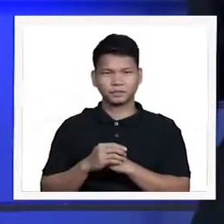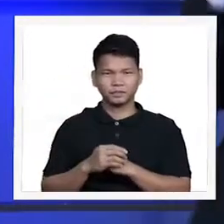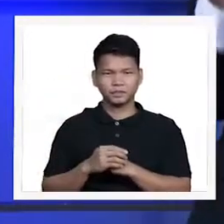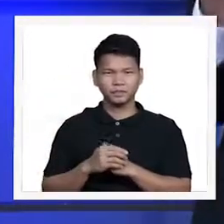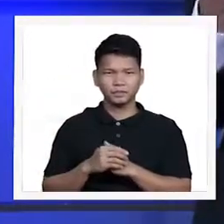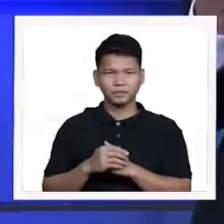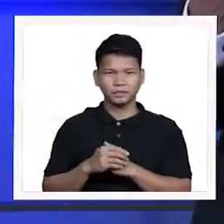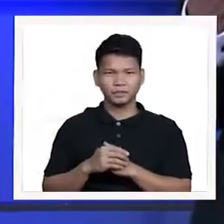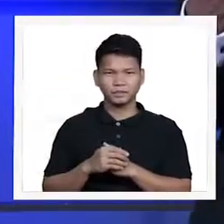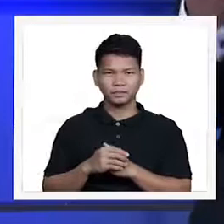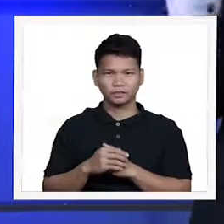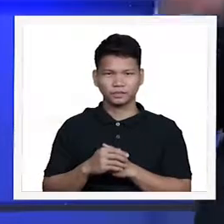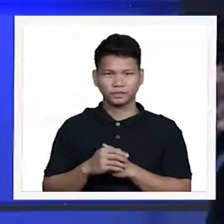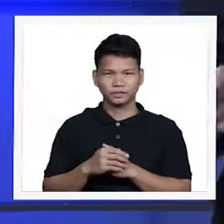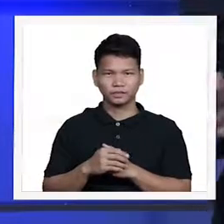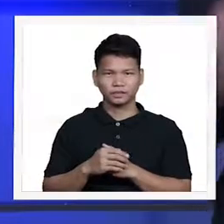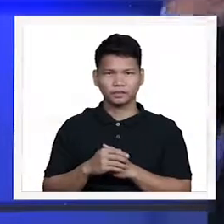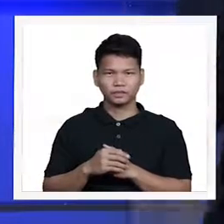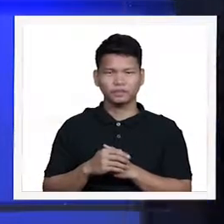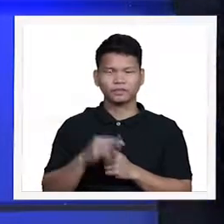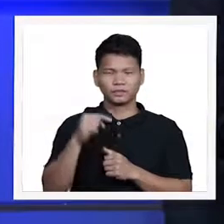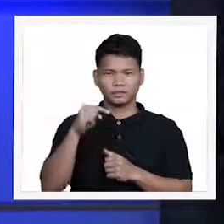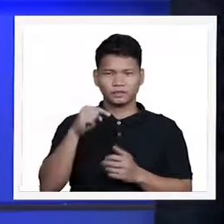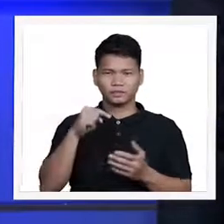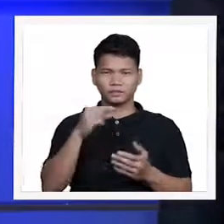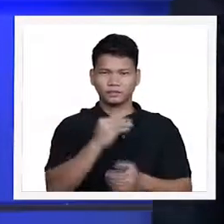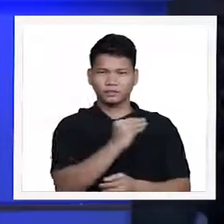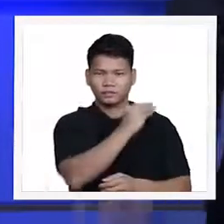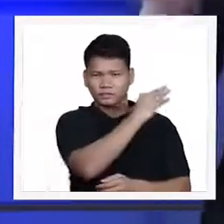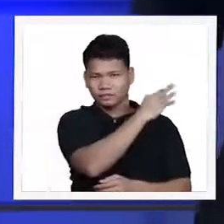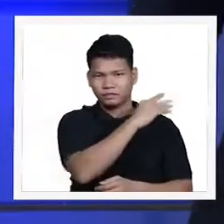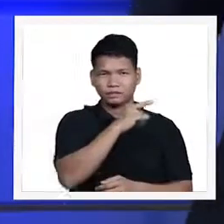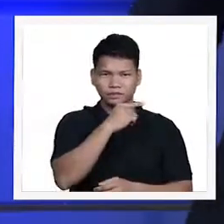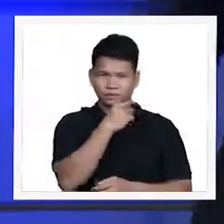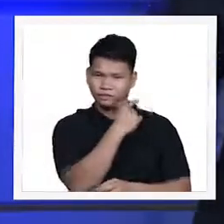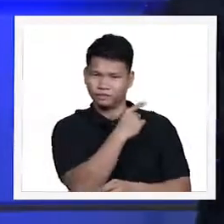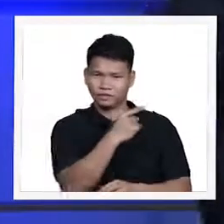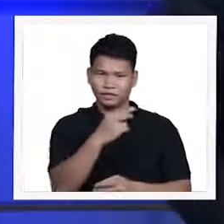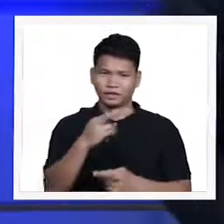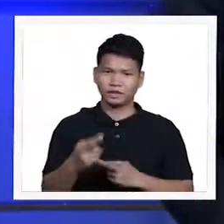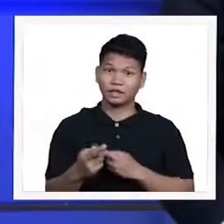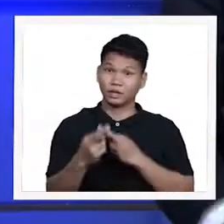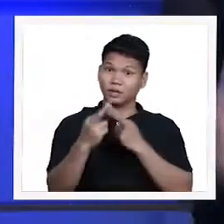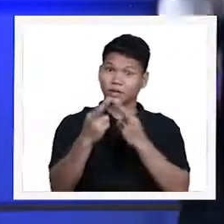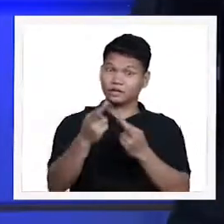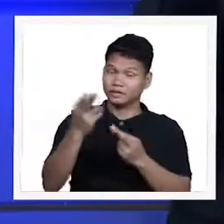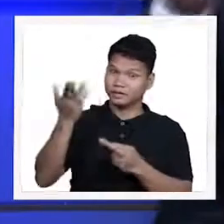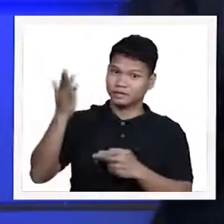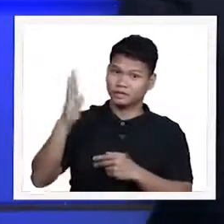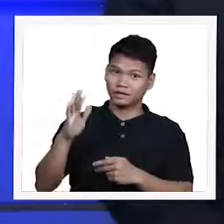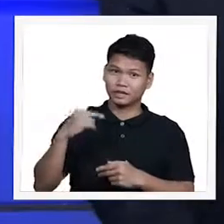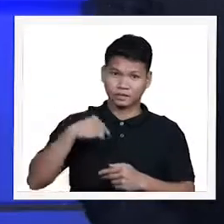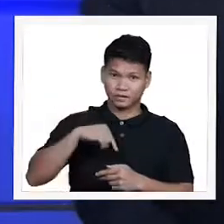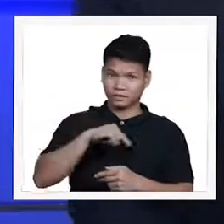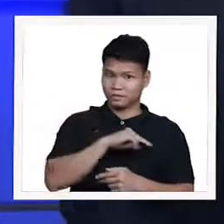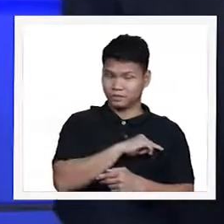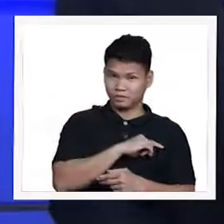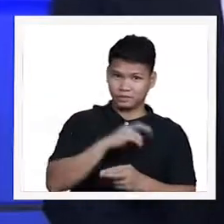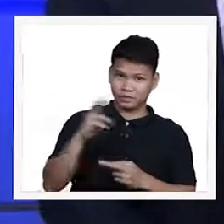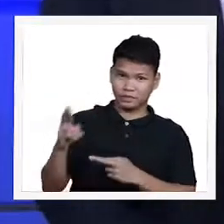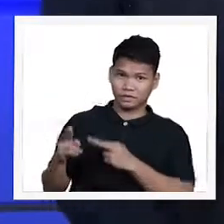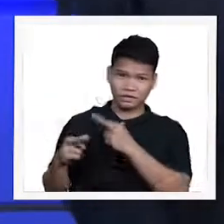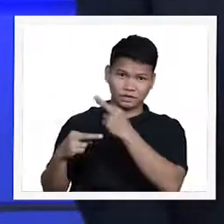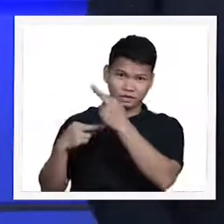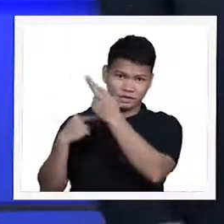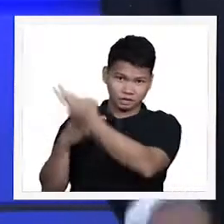blessing ito po ang reward ng Diyos if you will return the tithes and offering